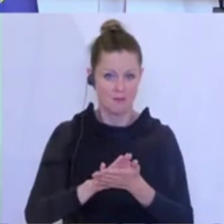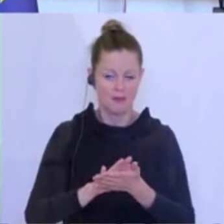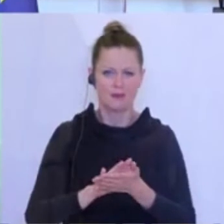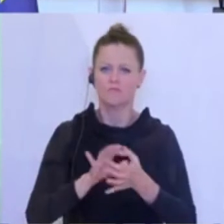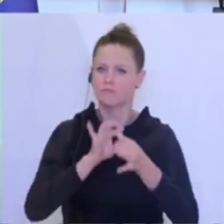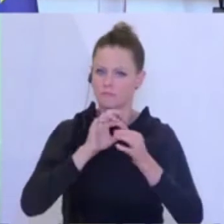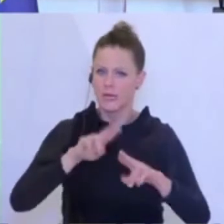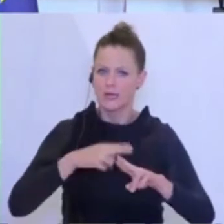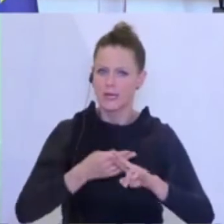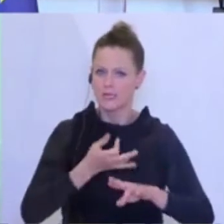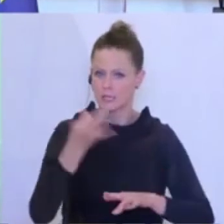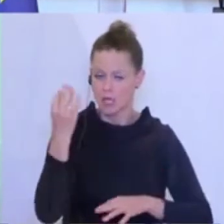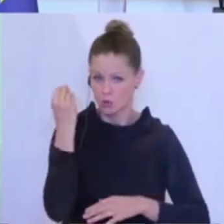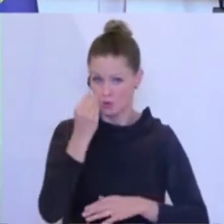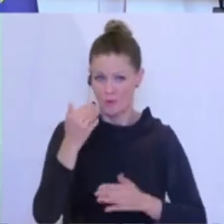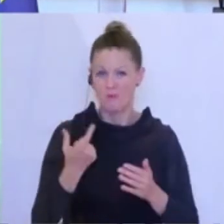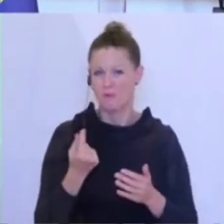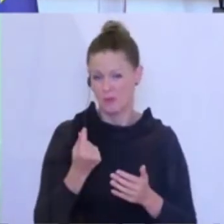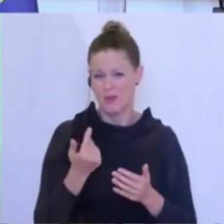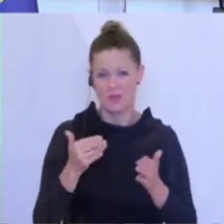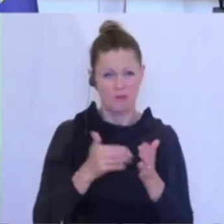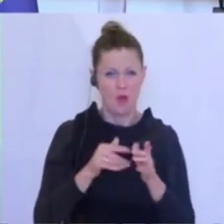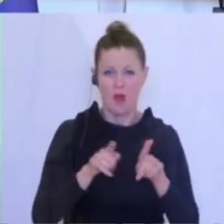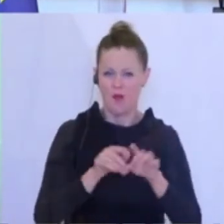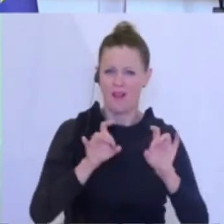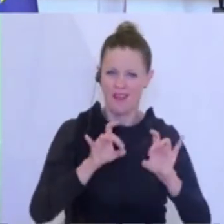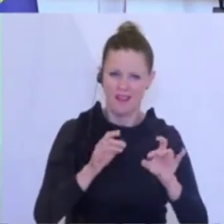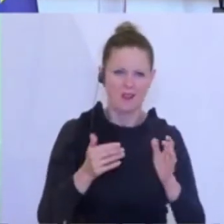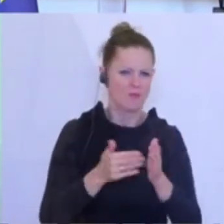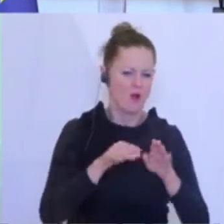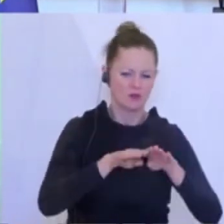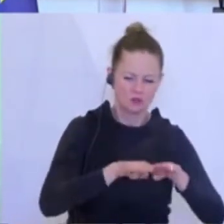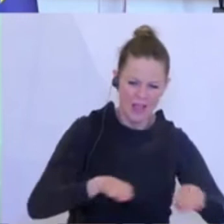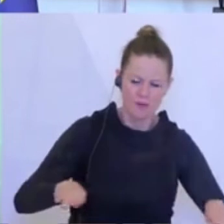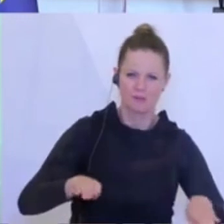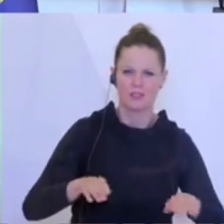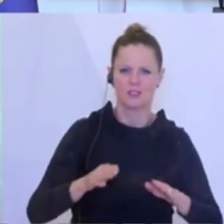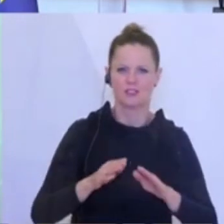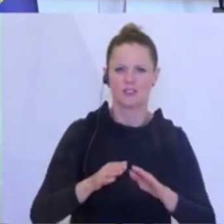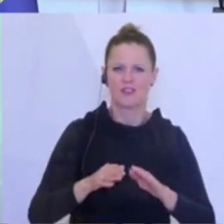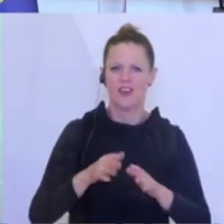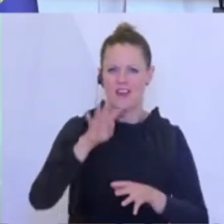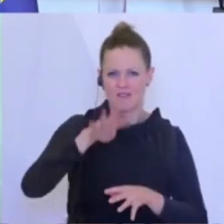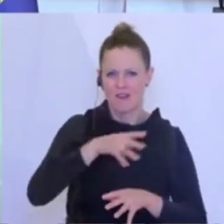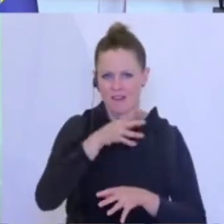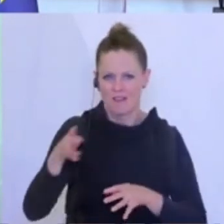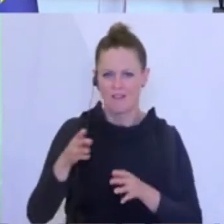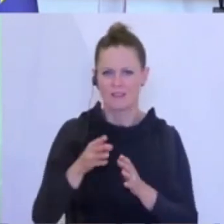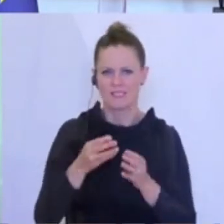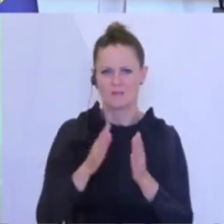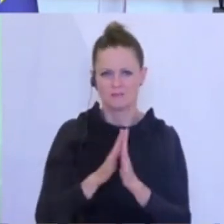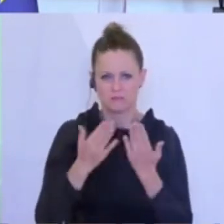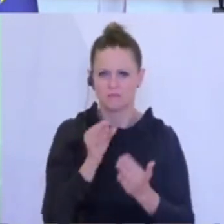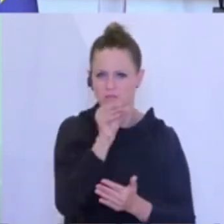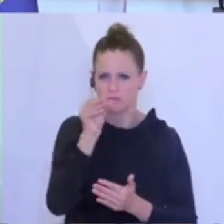müssen wir diesen auch mehr Platz geben. Ein kleiner Schreibtisch, ein Fach im Bücherkasten und das alles in einem großen und manchmal auch sehr